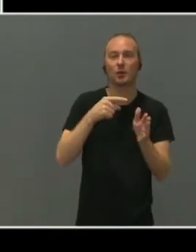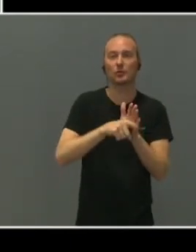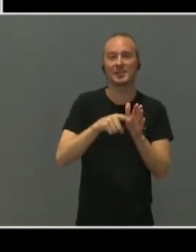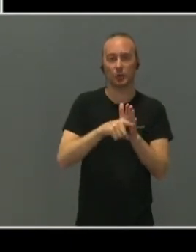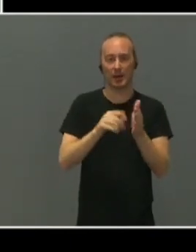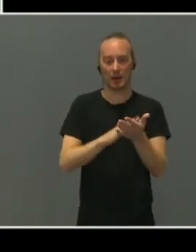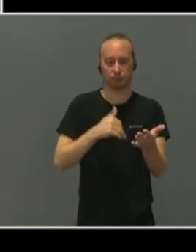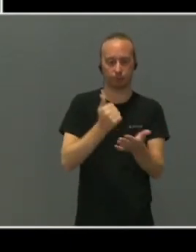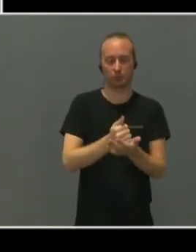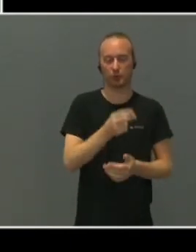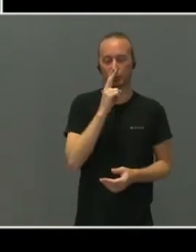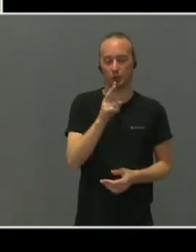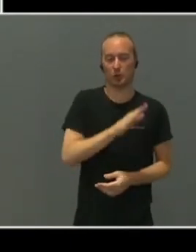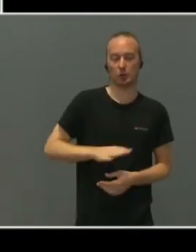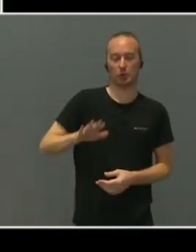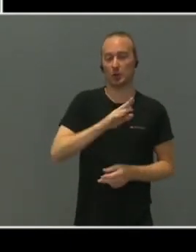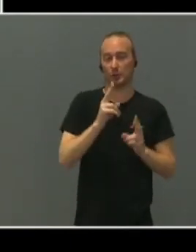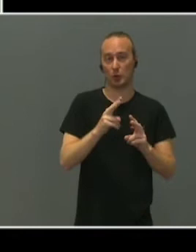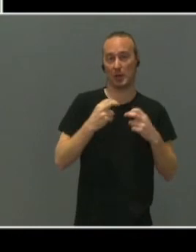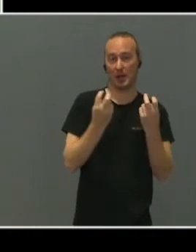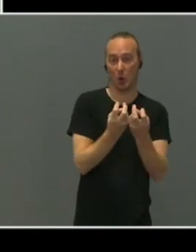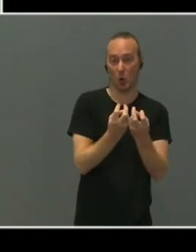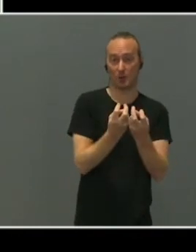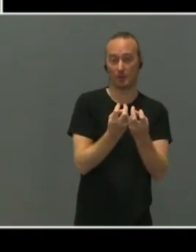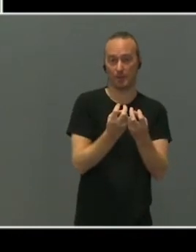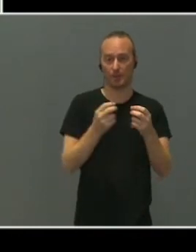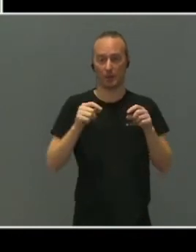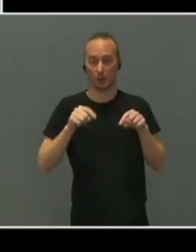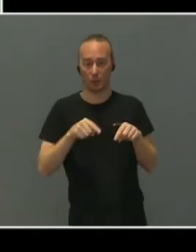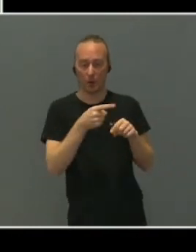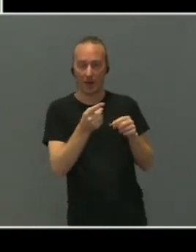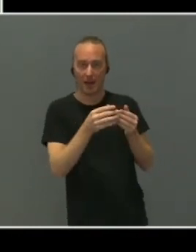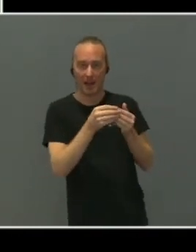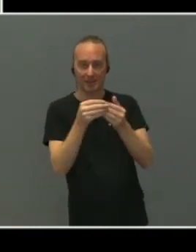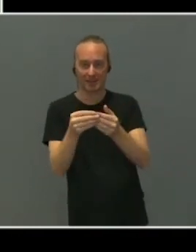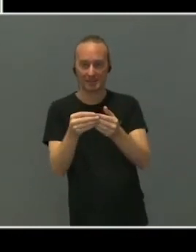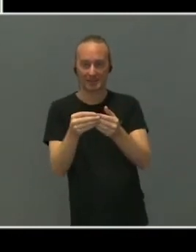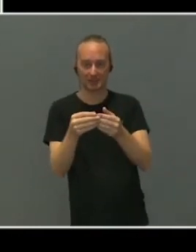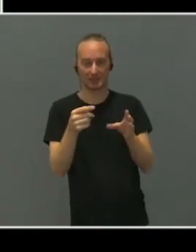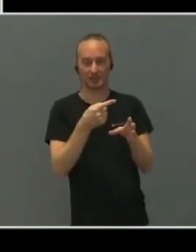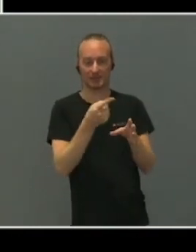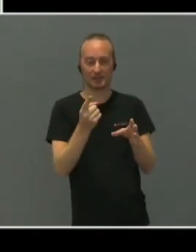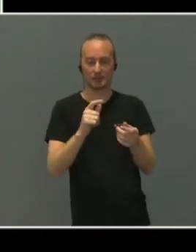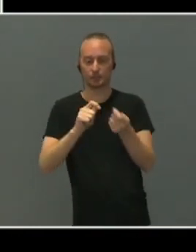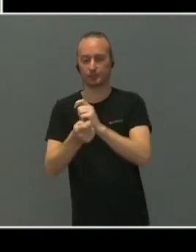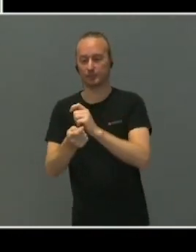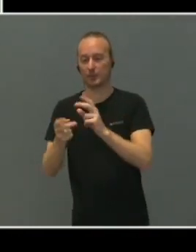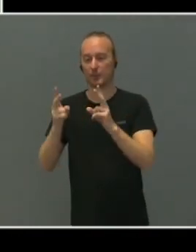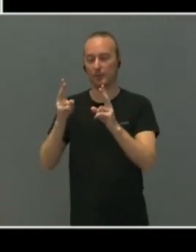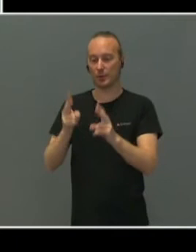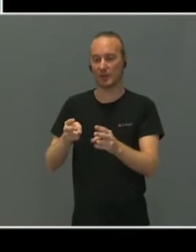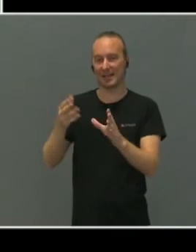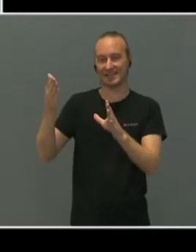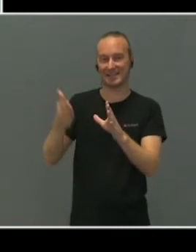brukeråd. Og nå går ledelsen av brukerådet over til brukersiden. Og